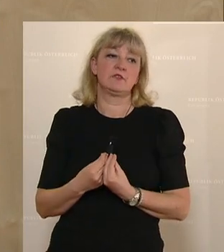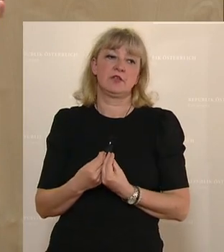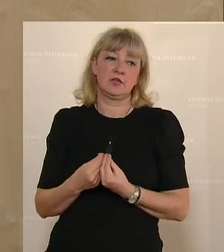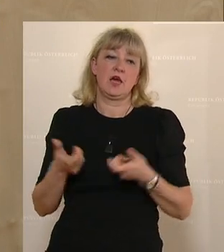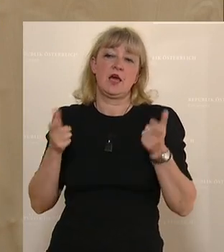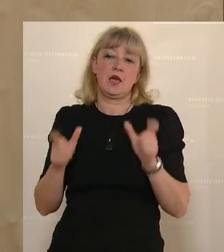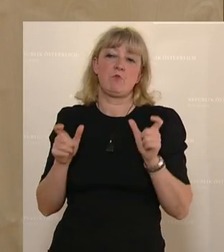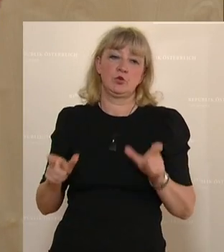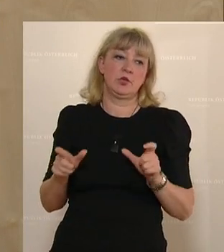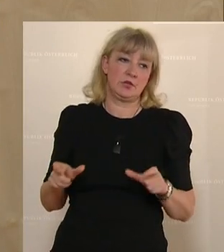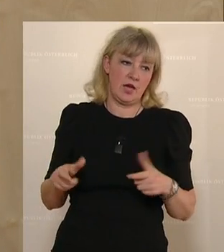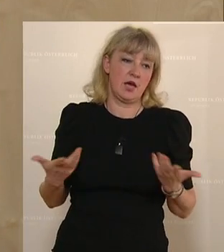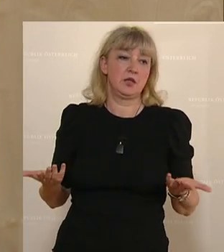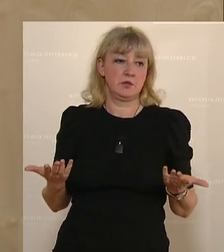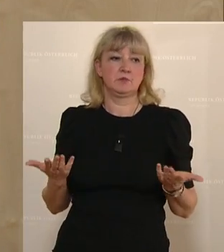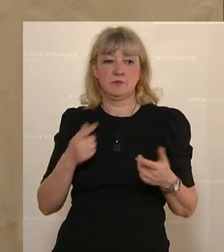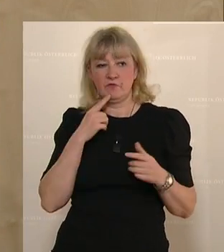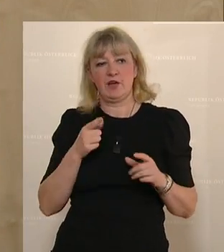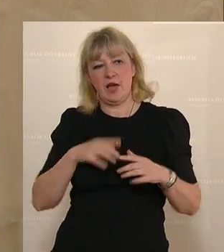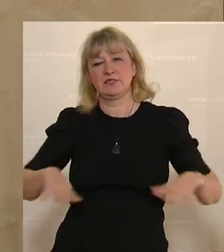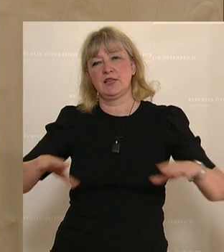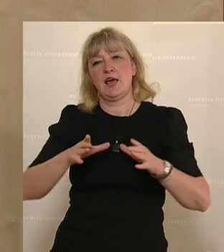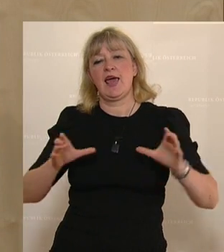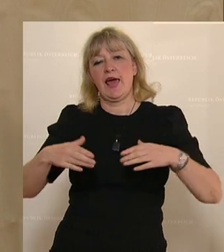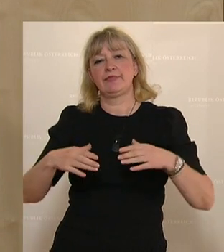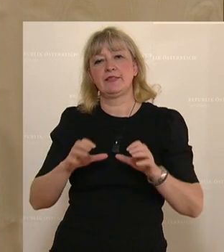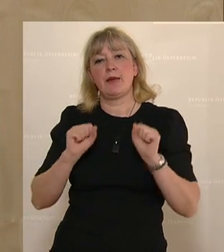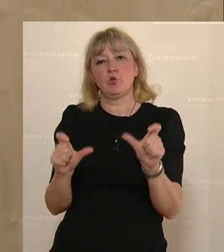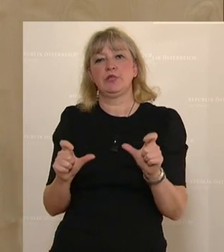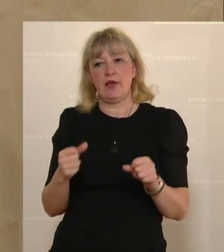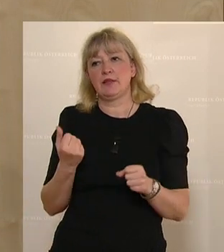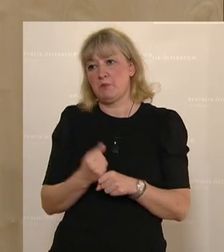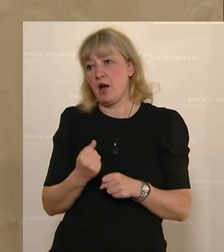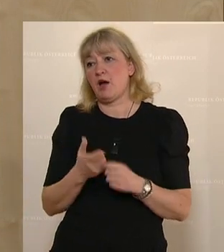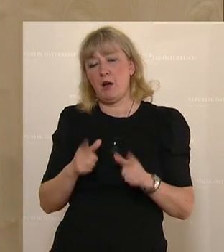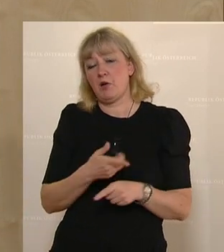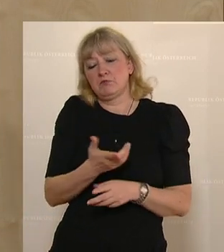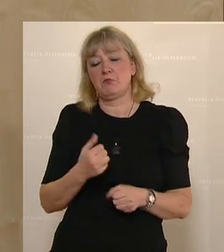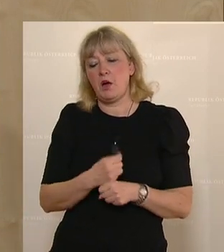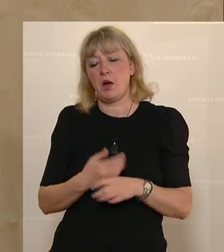Immunität. Das wird so unschöne Herdenimmunität genannt. Aber das macht man nicht.